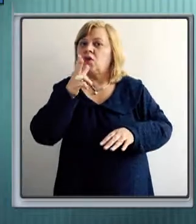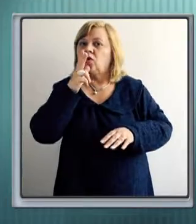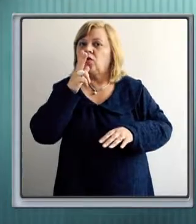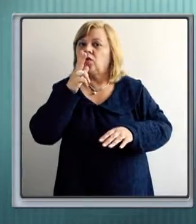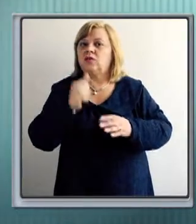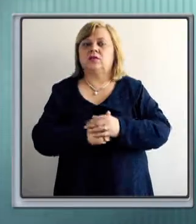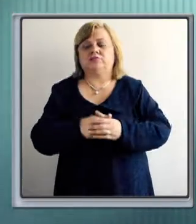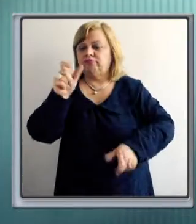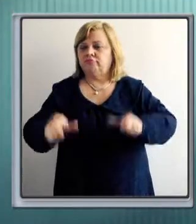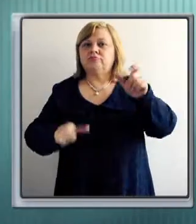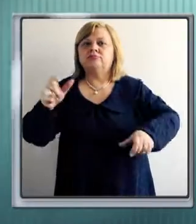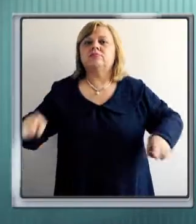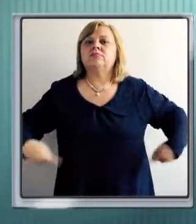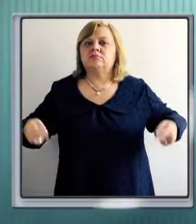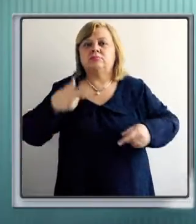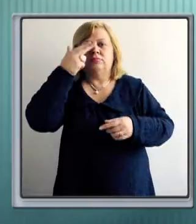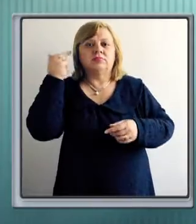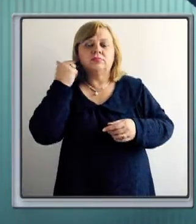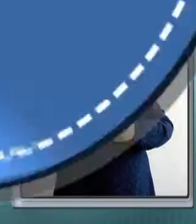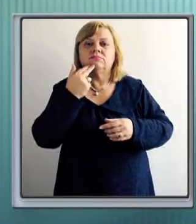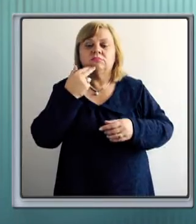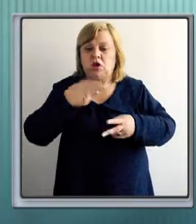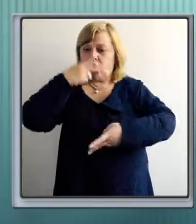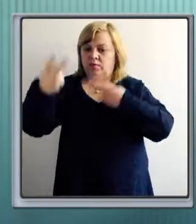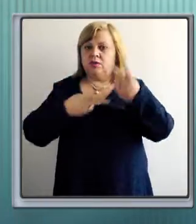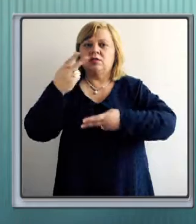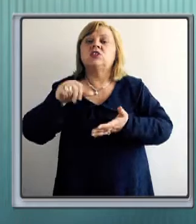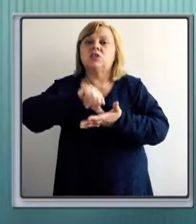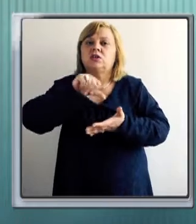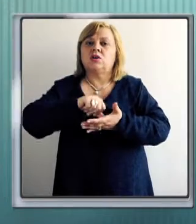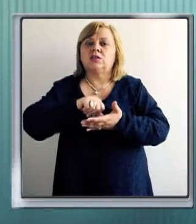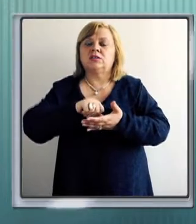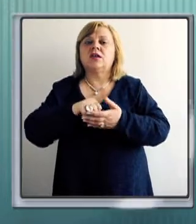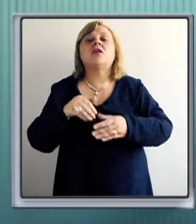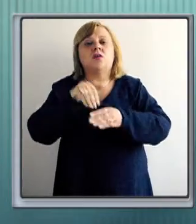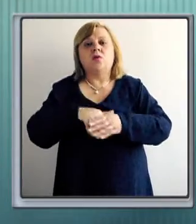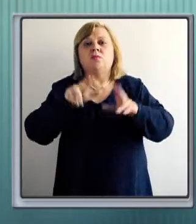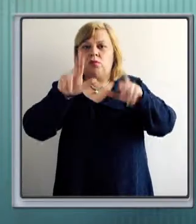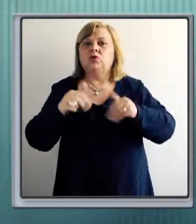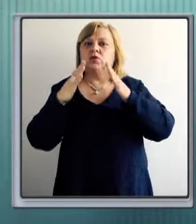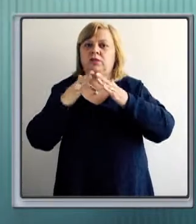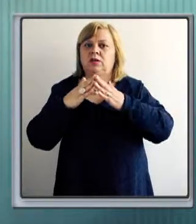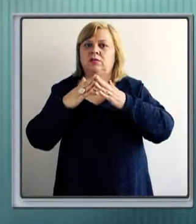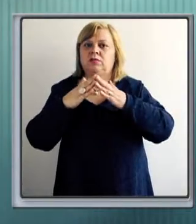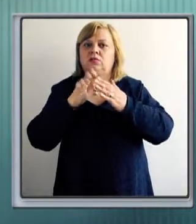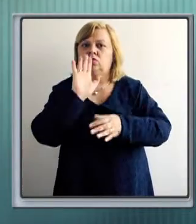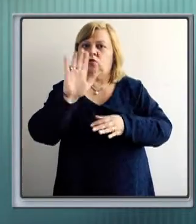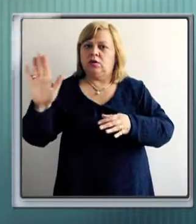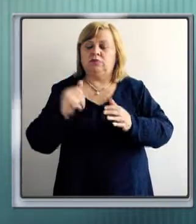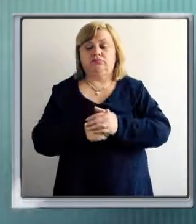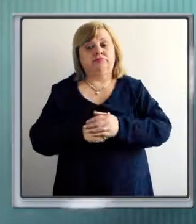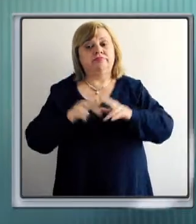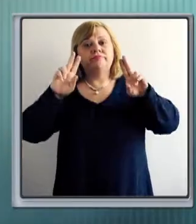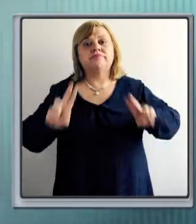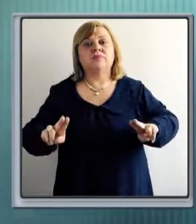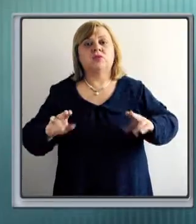traže glasanje za lica sa posebnim potrebama. Centralna izborna komisija će vam omogućiti glasanje u vašem domu.